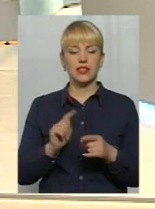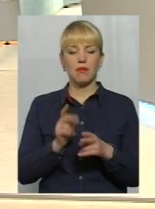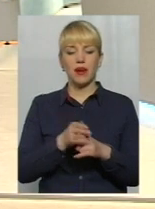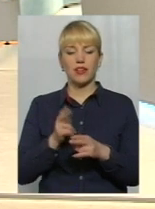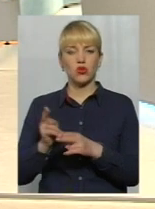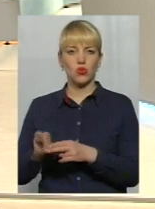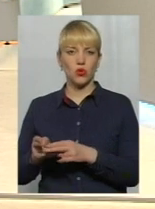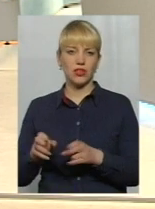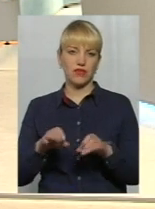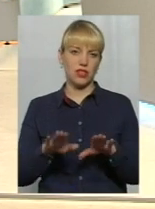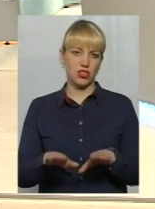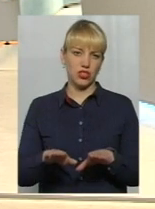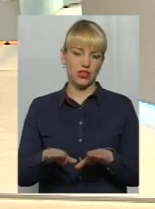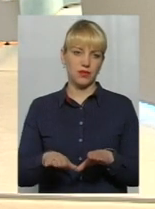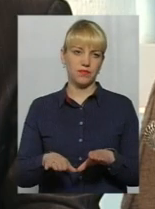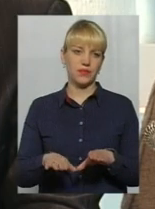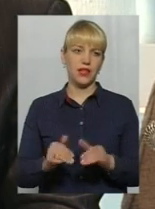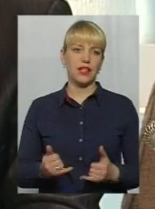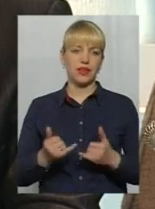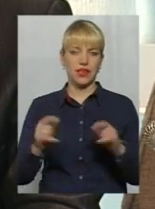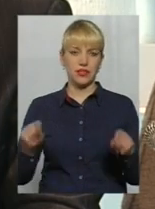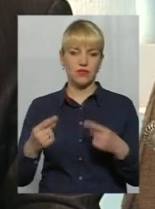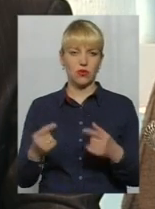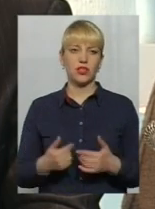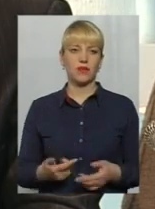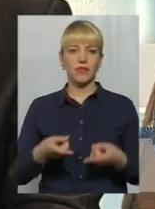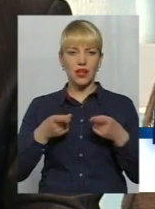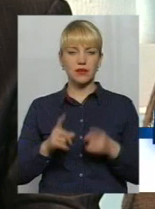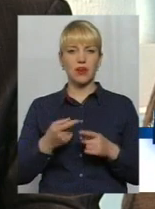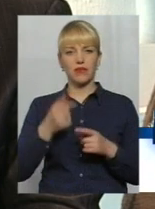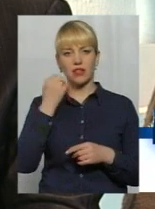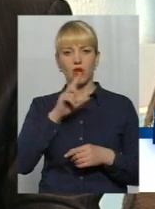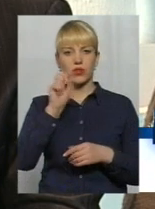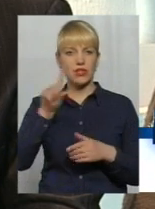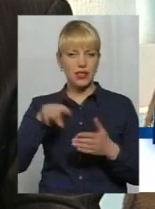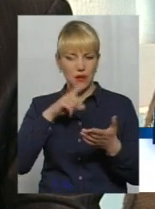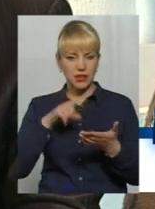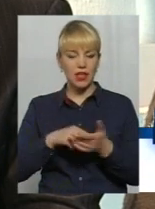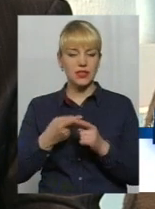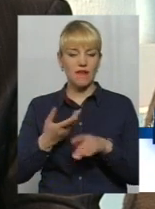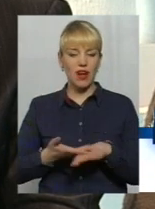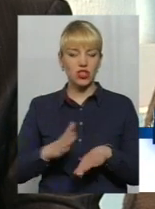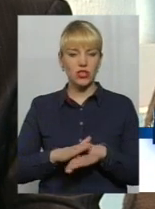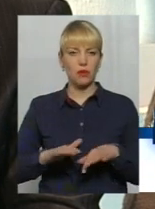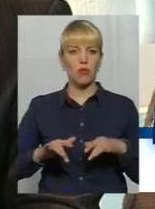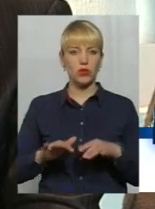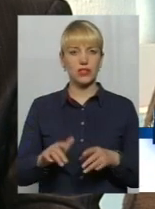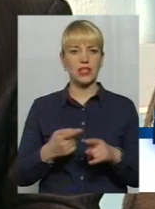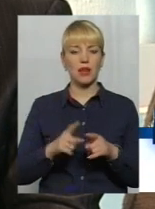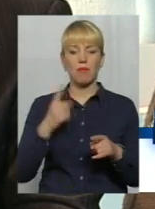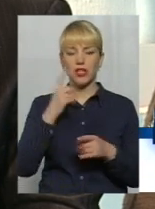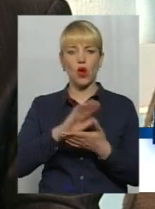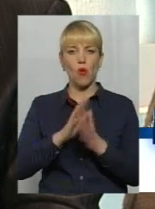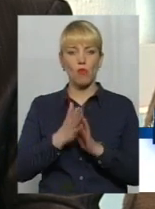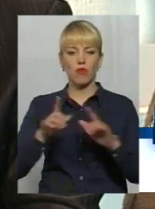вирішити для створення? Так, насправді, дякую за запитання. дуже важкий процес, тому що перша умова створення індустріального